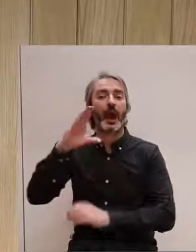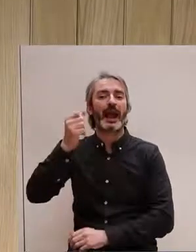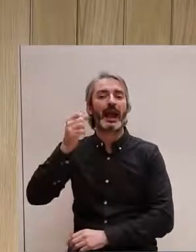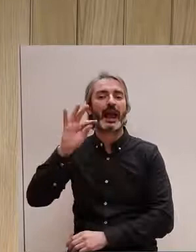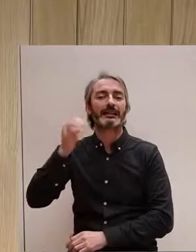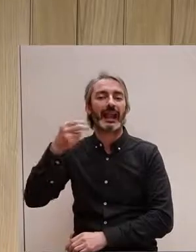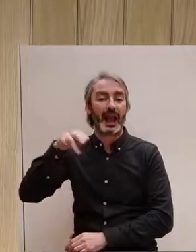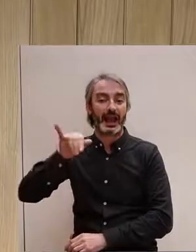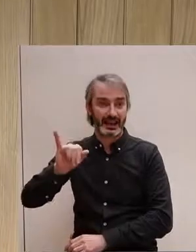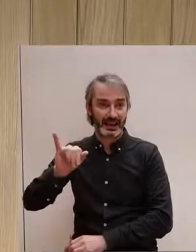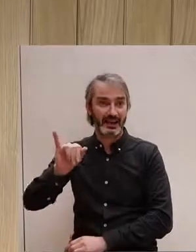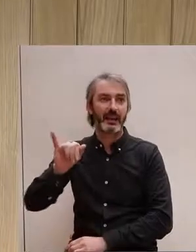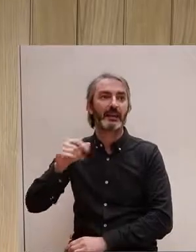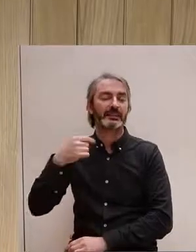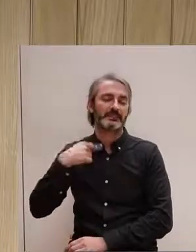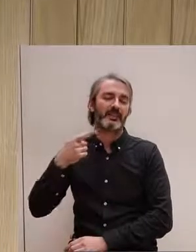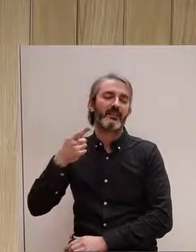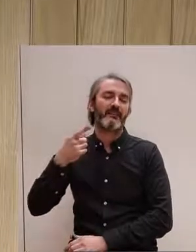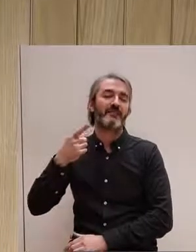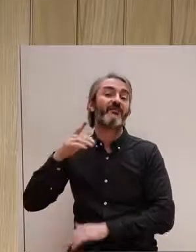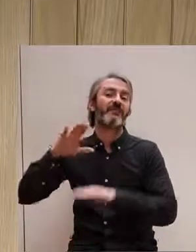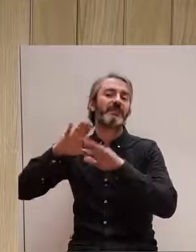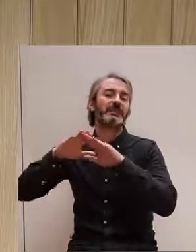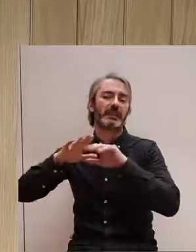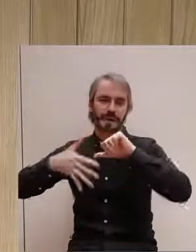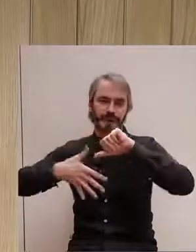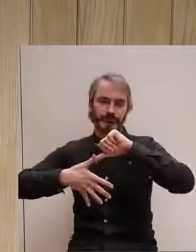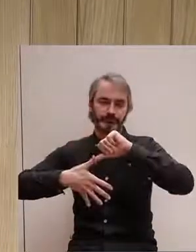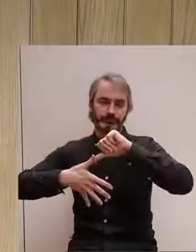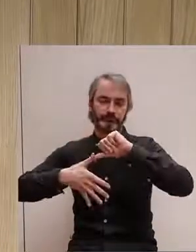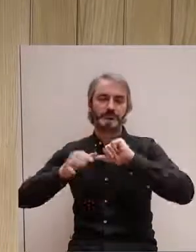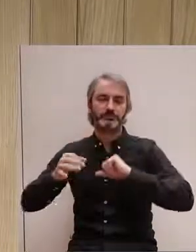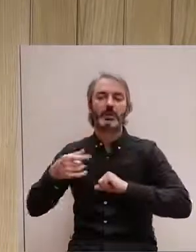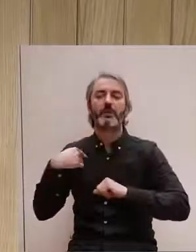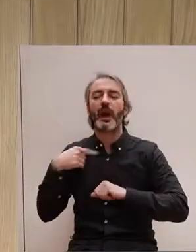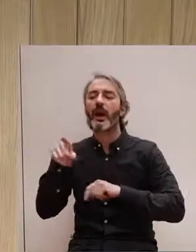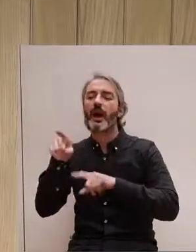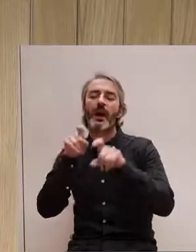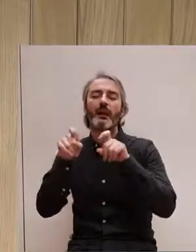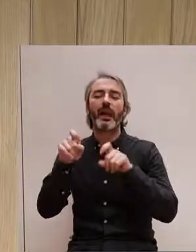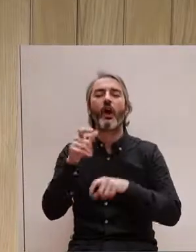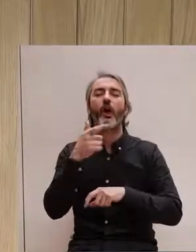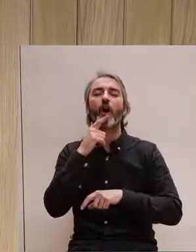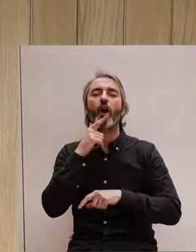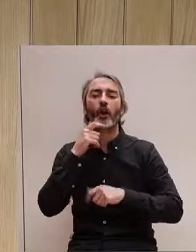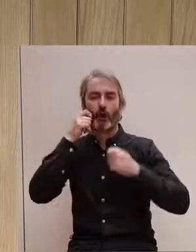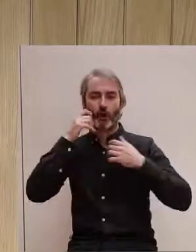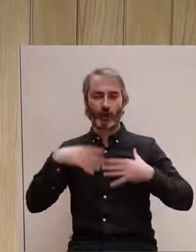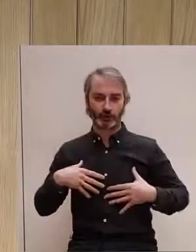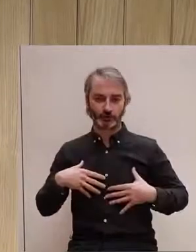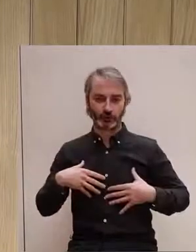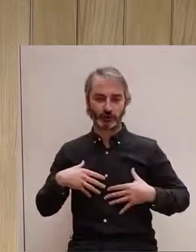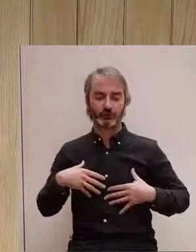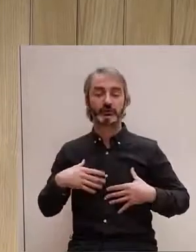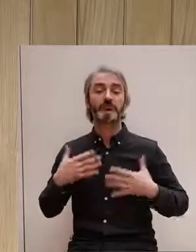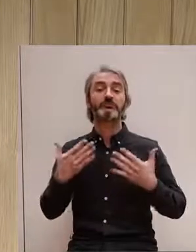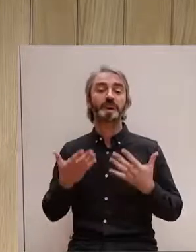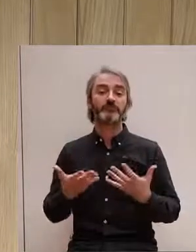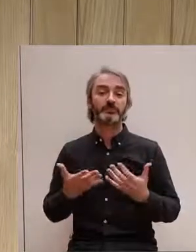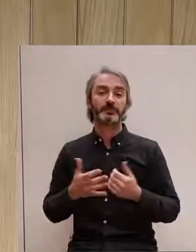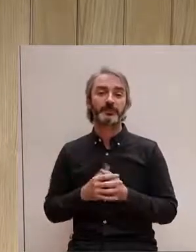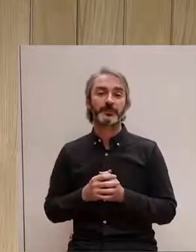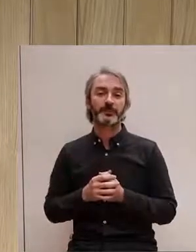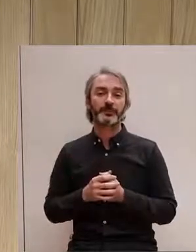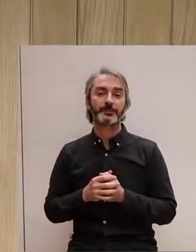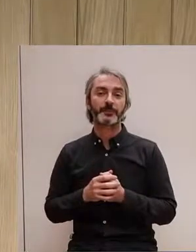es defineixen com feministes latinoamericanes, vam fer el tema de triar quins colors tenien els cossos. Li